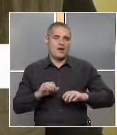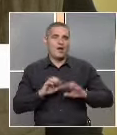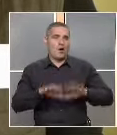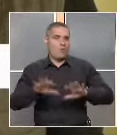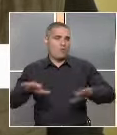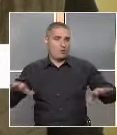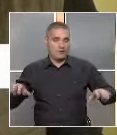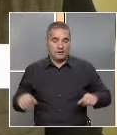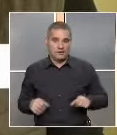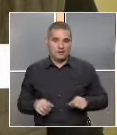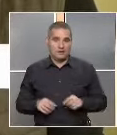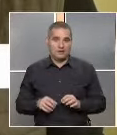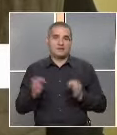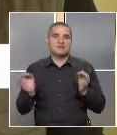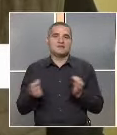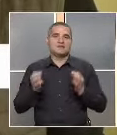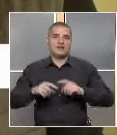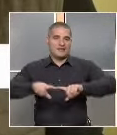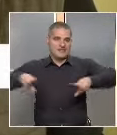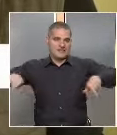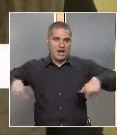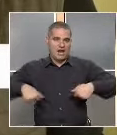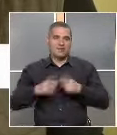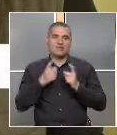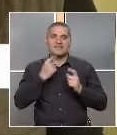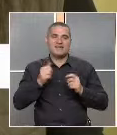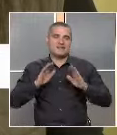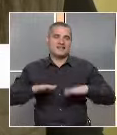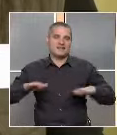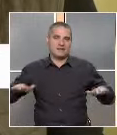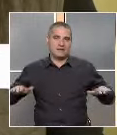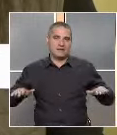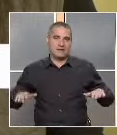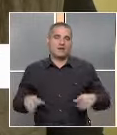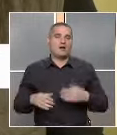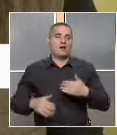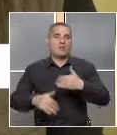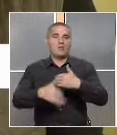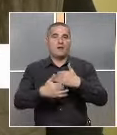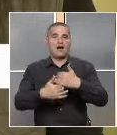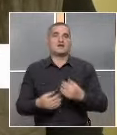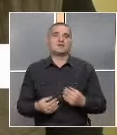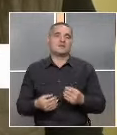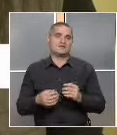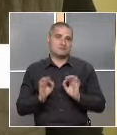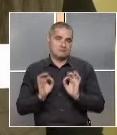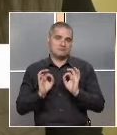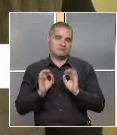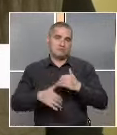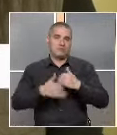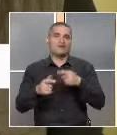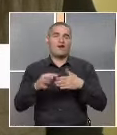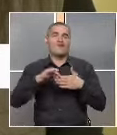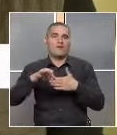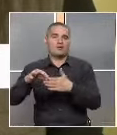оборудването, специалните си зали, които са за децата, спомага, значително спомага. Даже тя